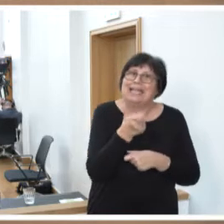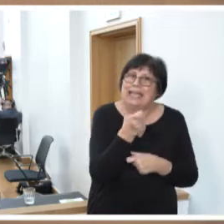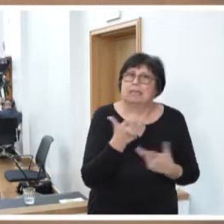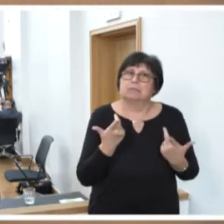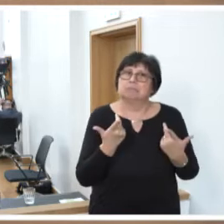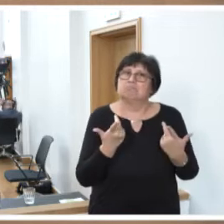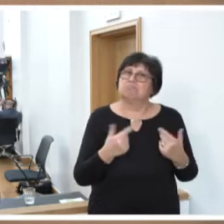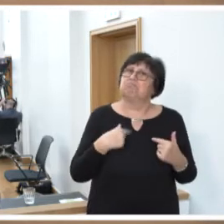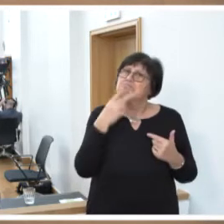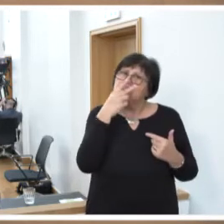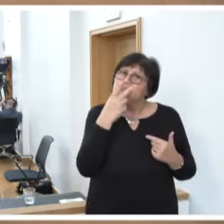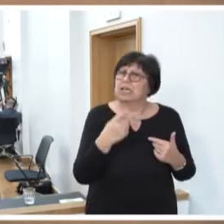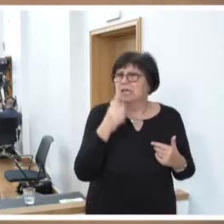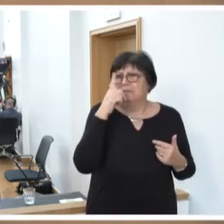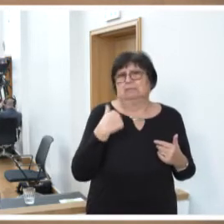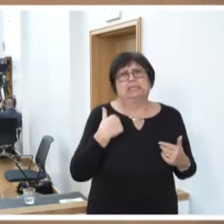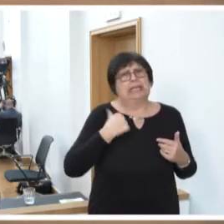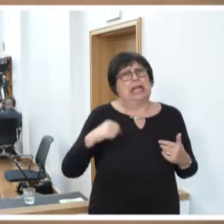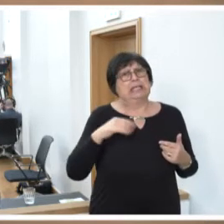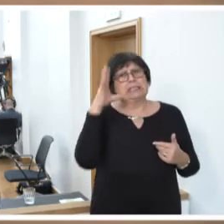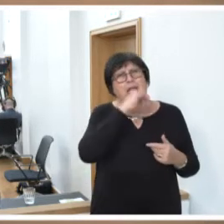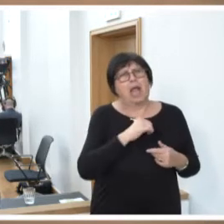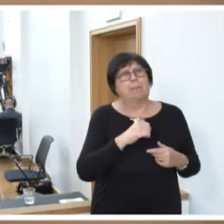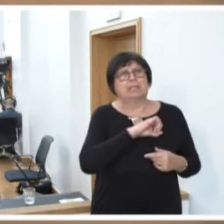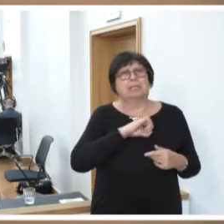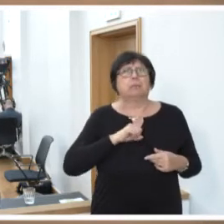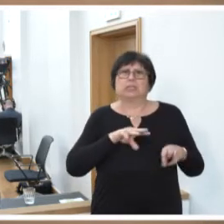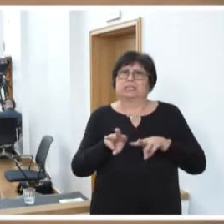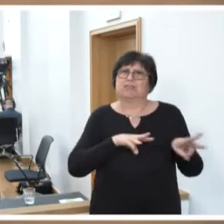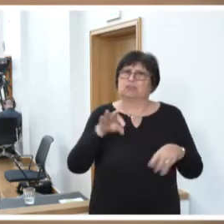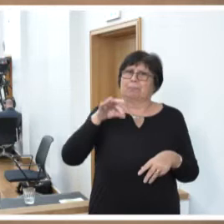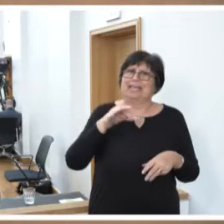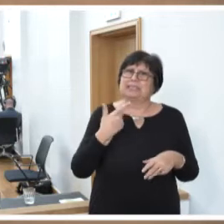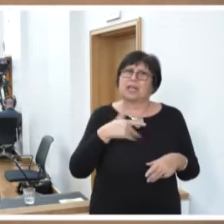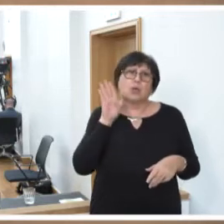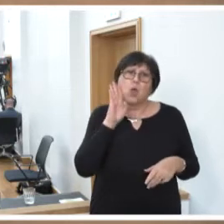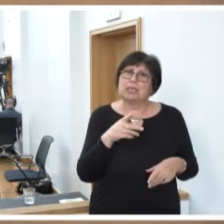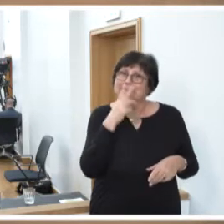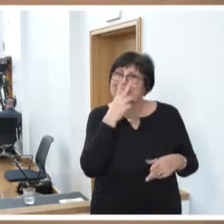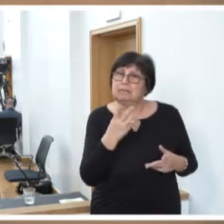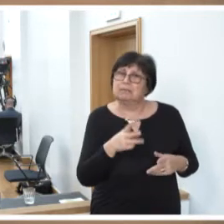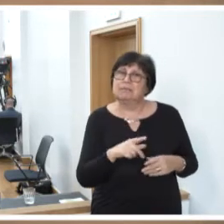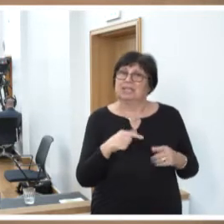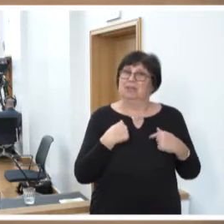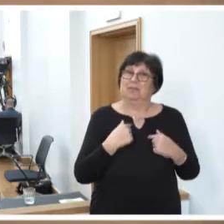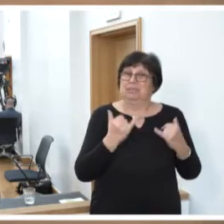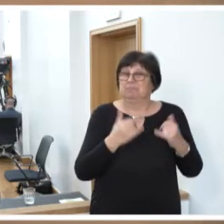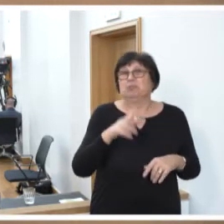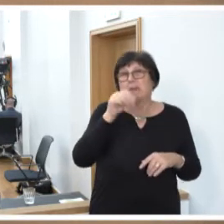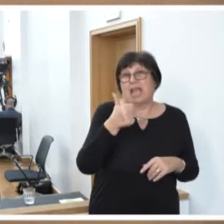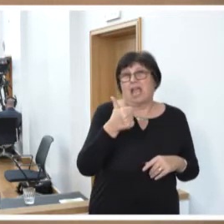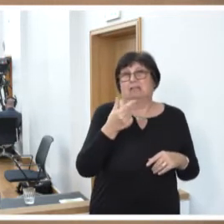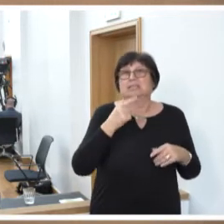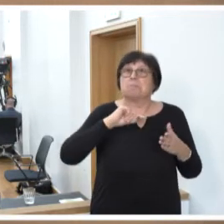ich weiß nicht, wer gestern Abend dem Bundeswirtschaftsminister gehört hat, dass wir erstmals, jedenfalls seit